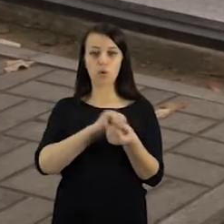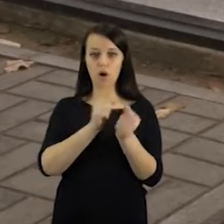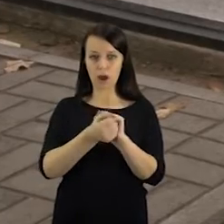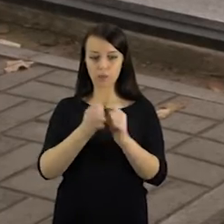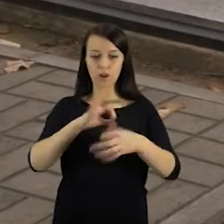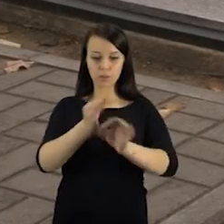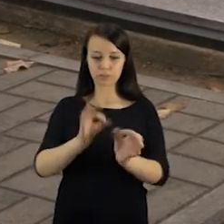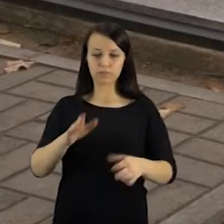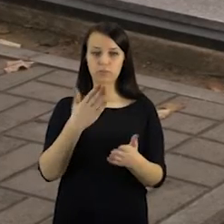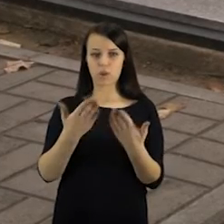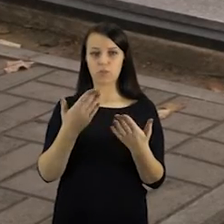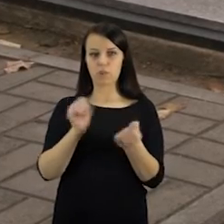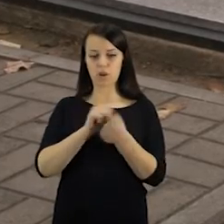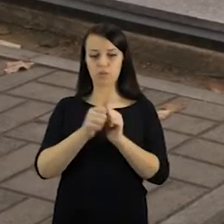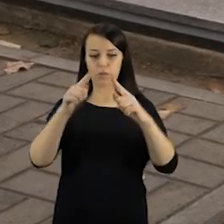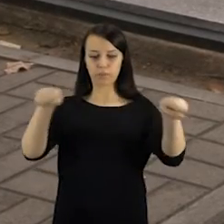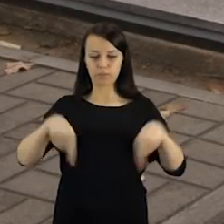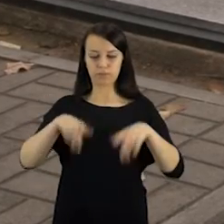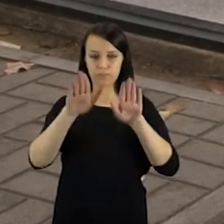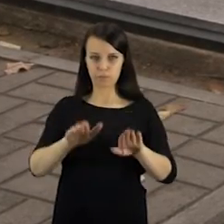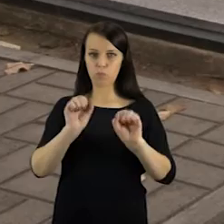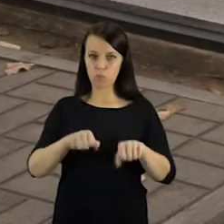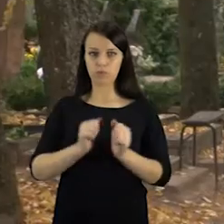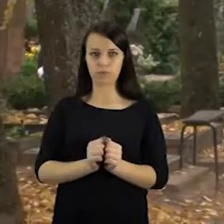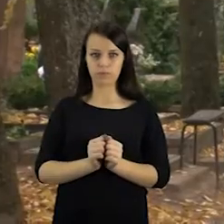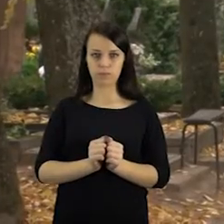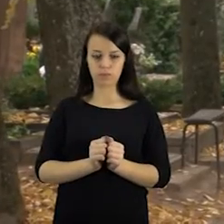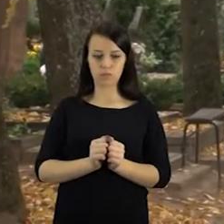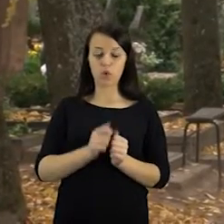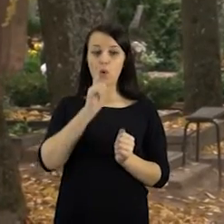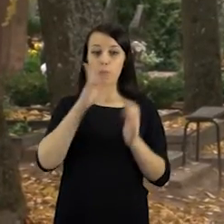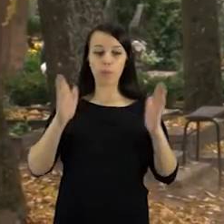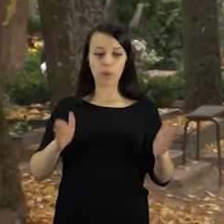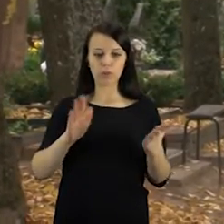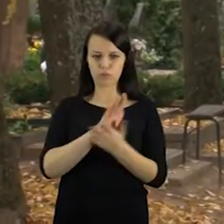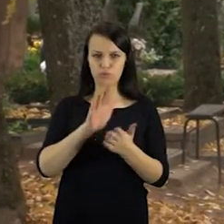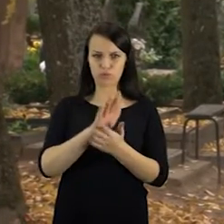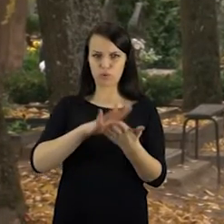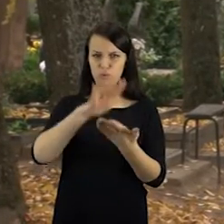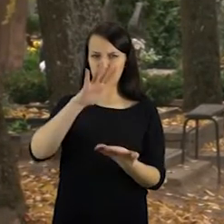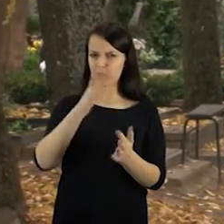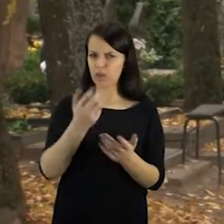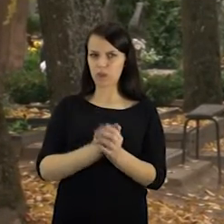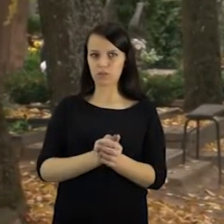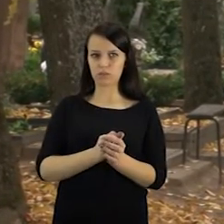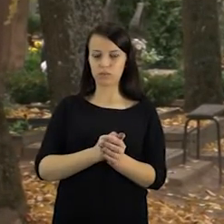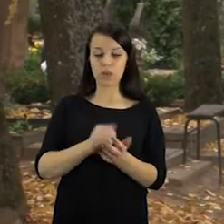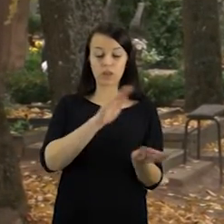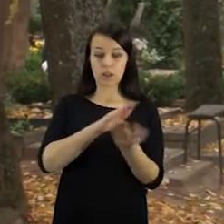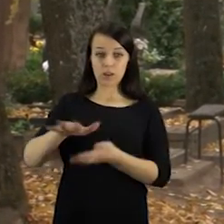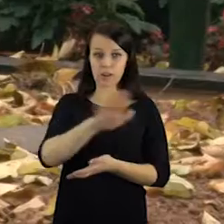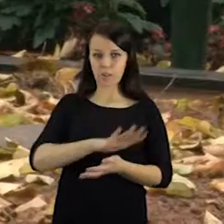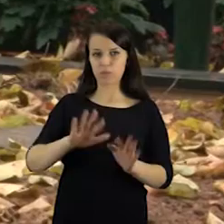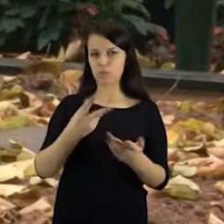plokštėmis. Per metus save valdybėje vidutiniškai iš kapų surinkama apie 200 tonų atliekų. Primenama, kad į konteinerius skirtus